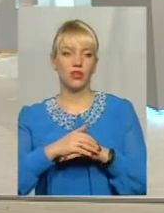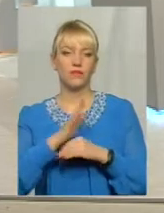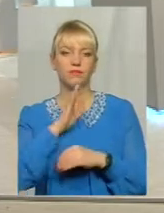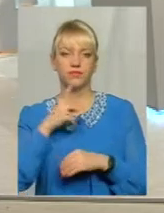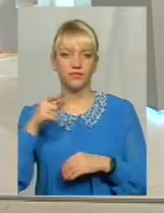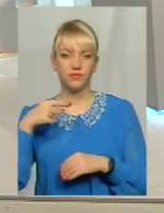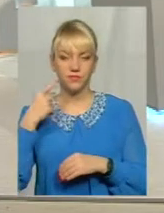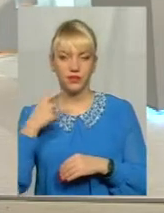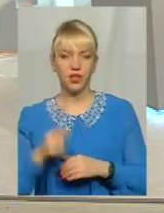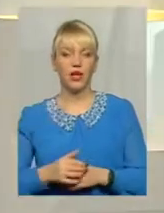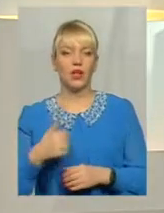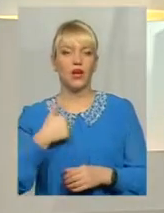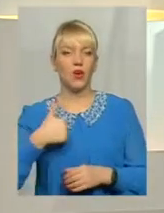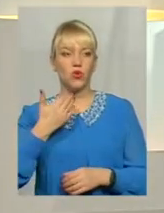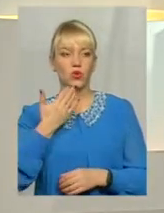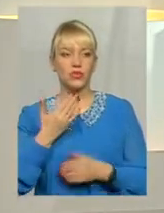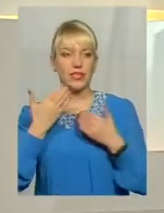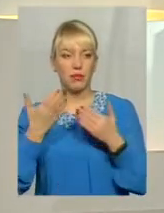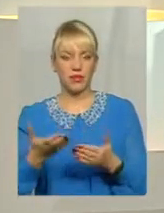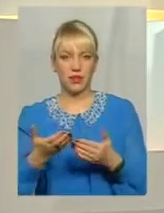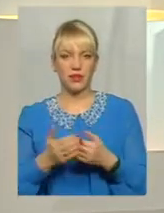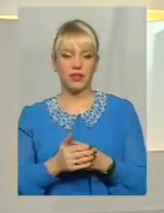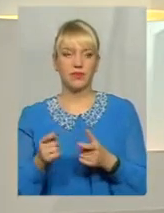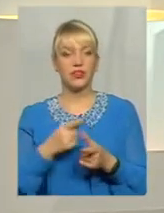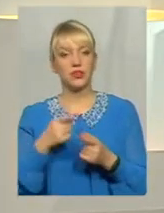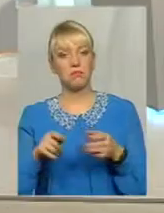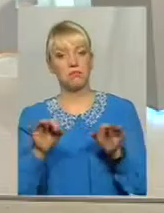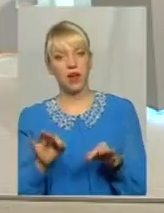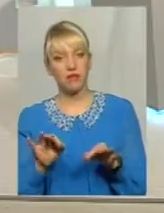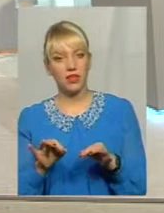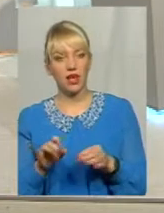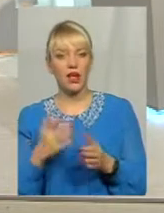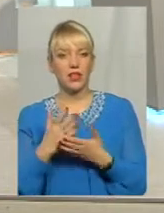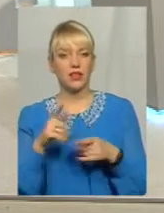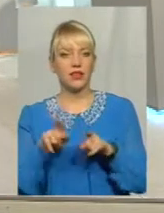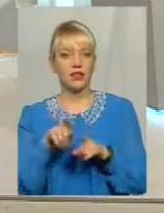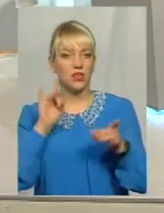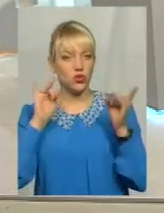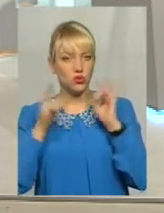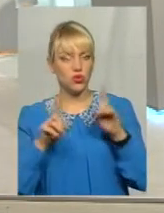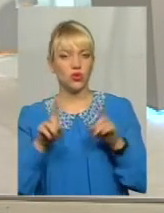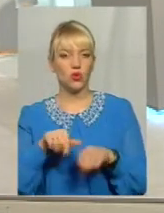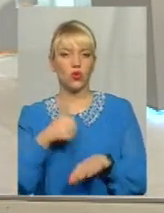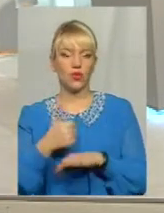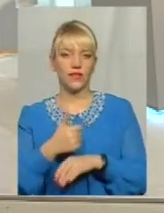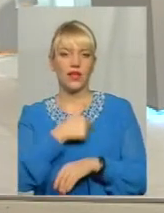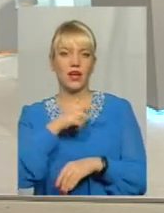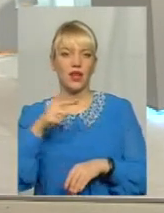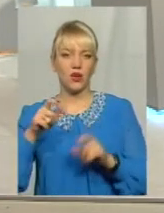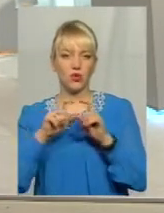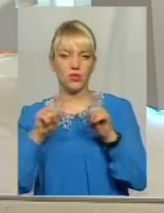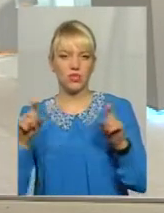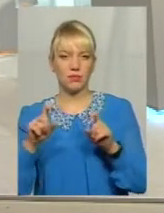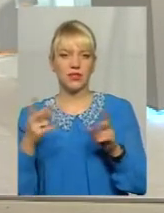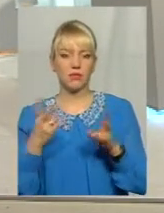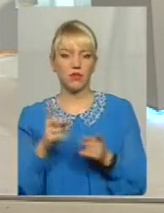вечора Я хочу запитати, чи правда ходять чутки, що власний кардіодиспансер має кудись перевезти